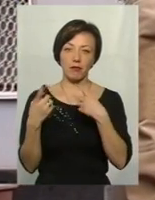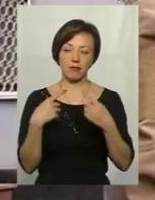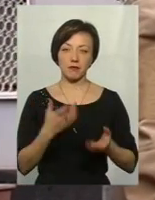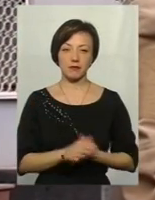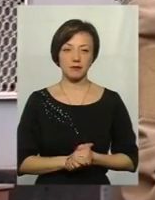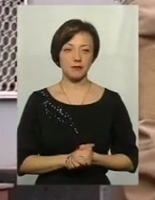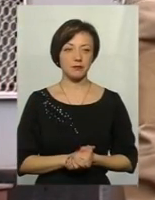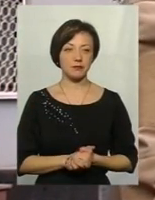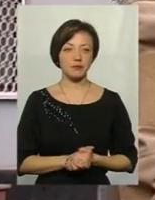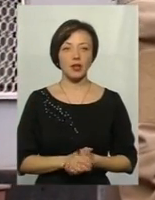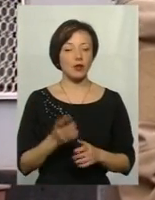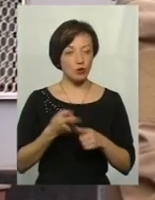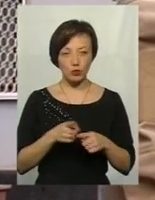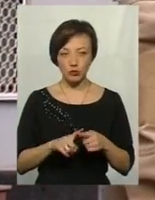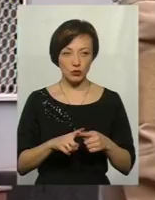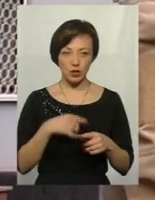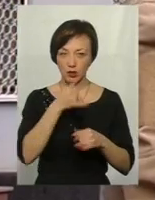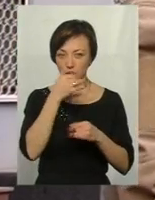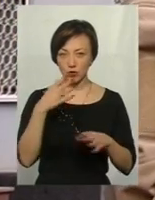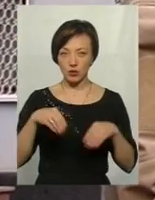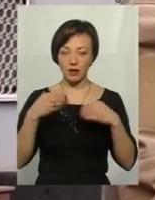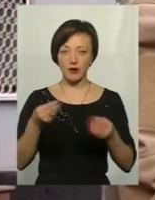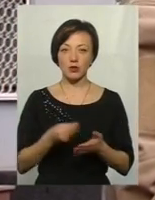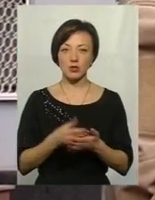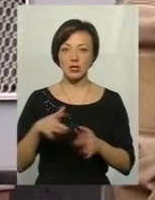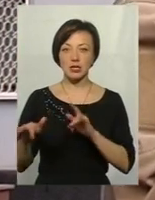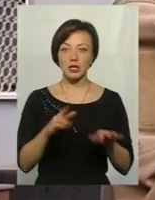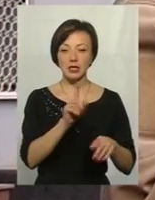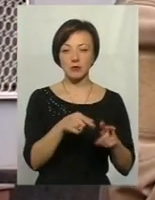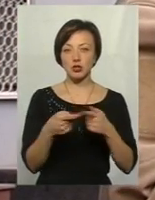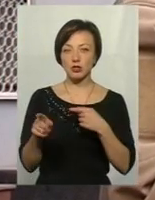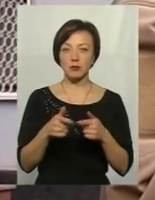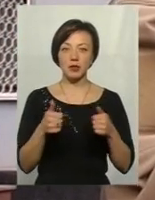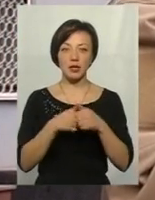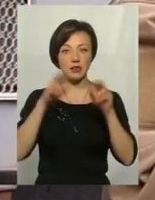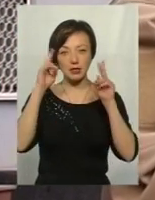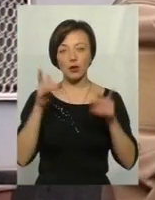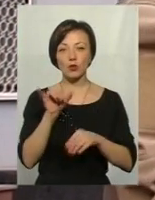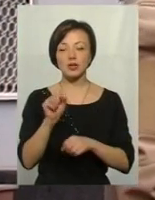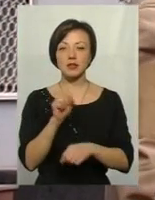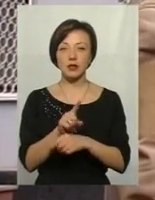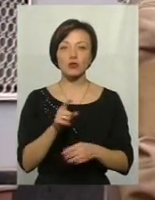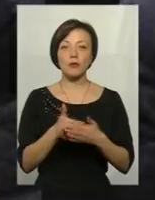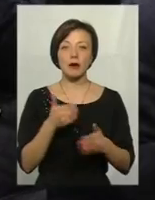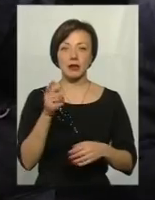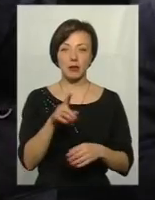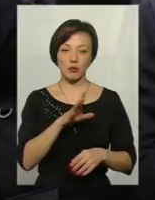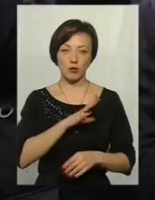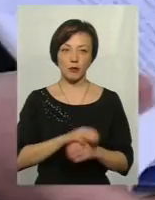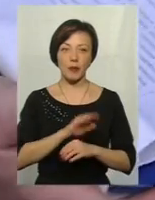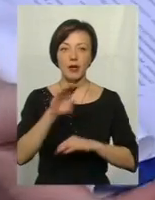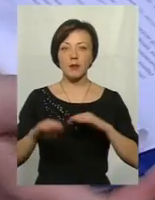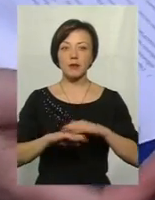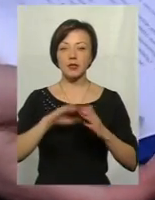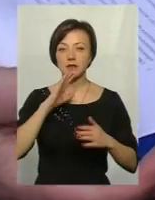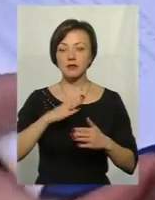тролепісі. Тому я не можу давати оцінки діям тим і іншим підрозділам, тому що я не знаю, які вони преслідували задачі, що перед ним відставилися. Під своїм